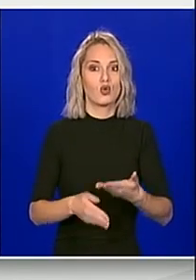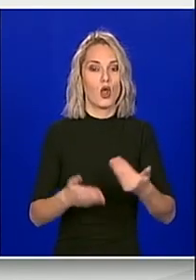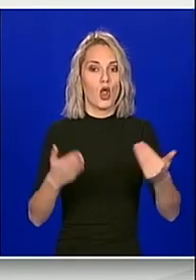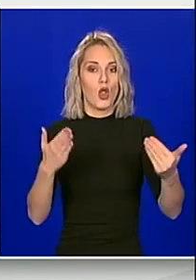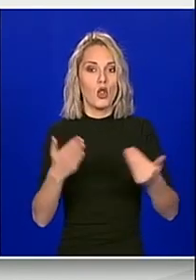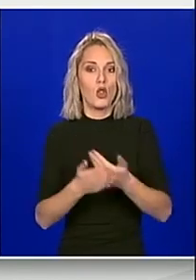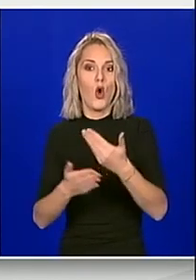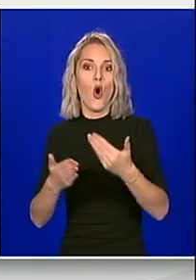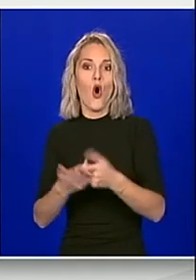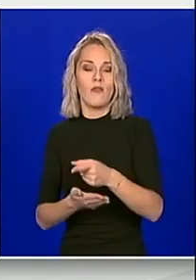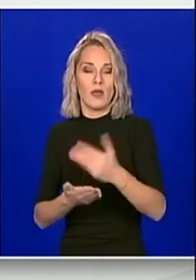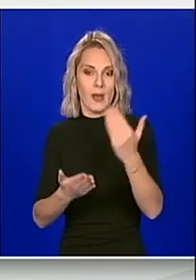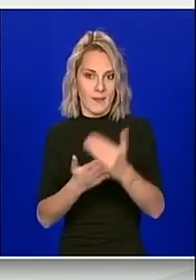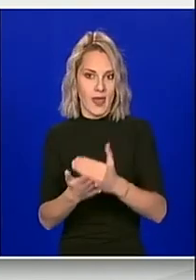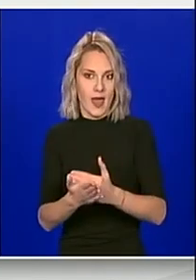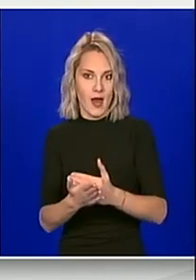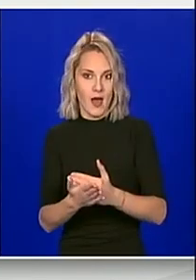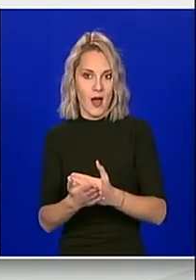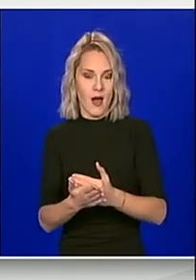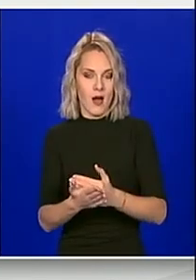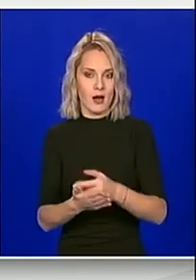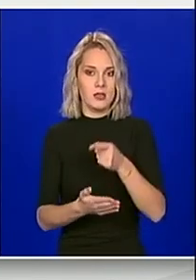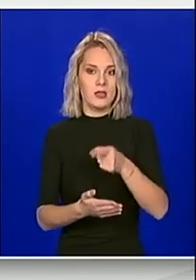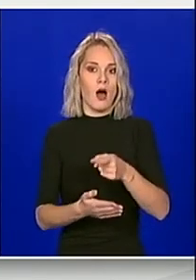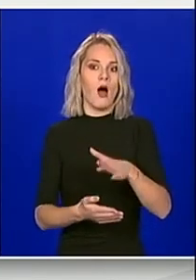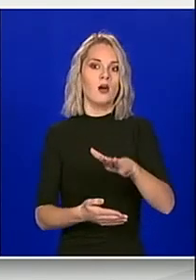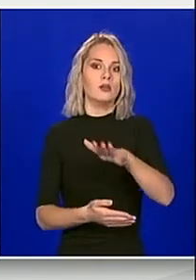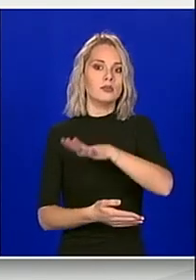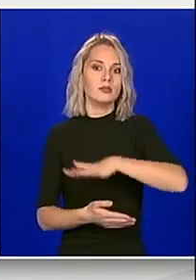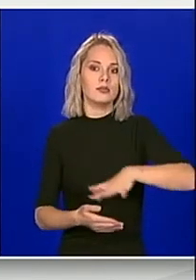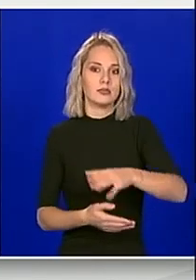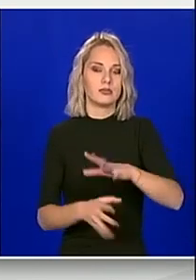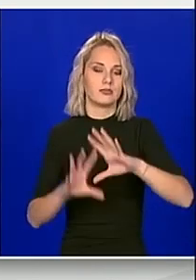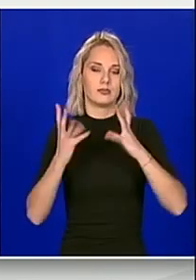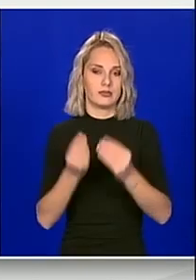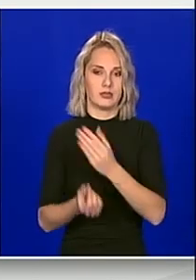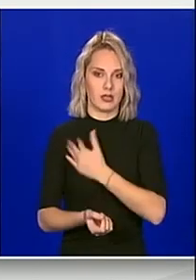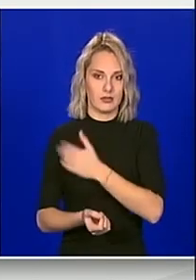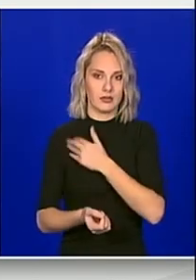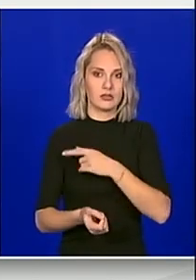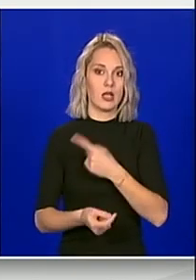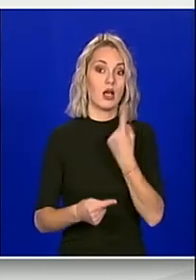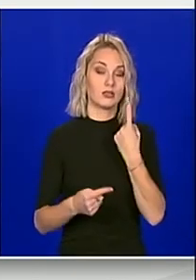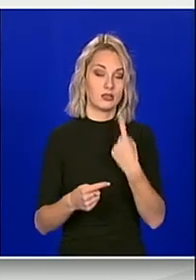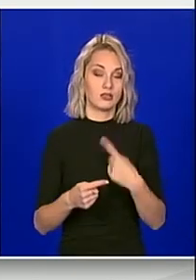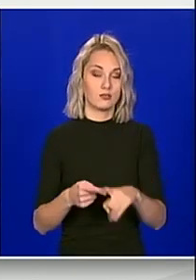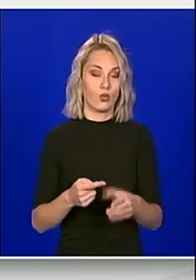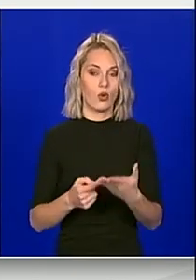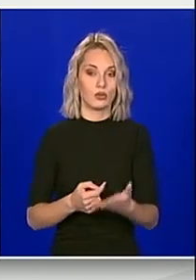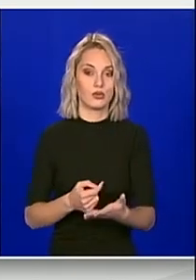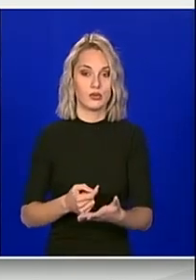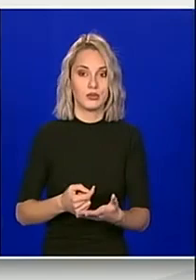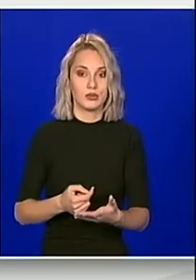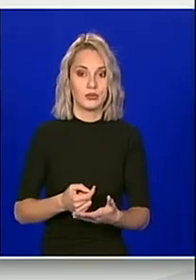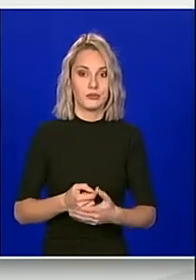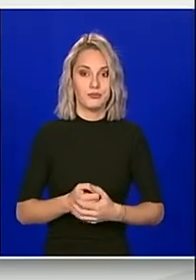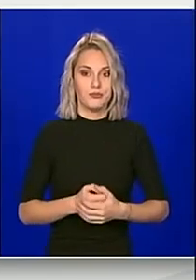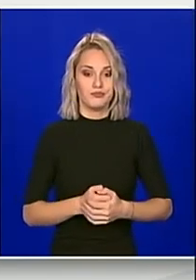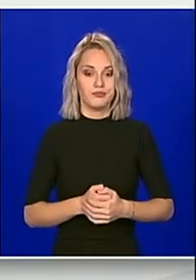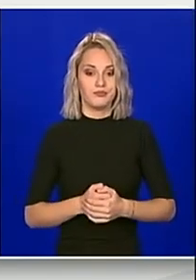nužnih epidemioloških mjera za razinu Republike Hrvatske, a s obzirom na činjenicu da